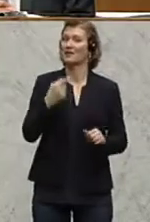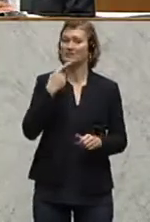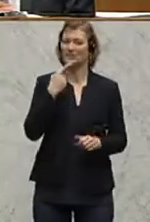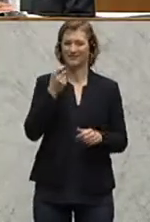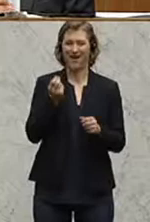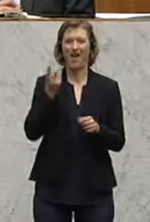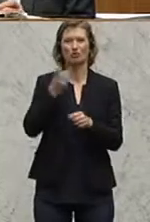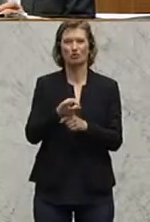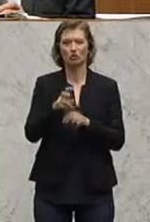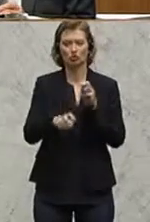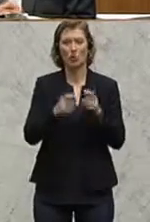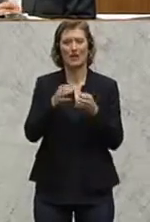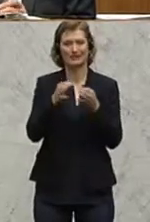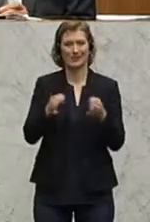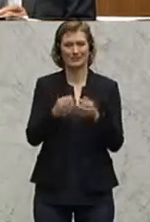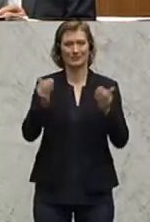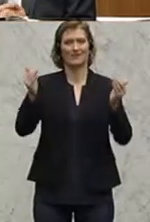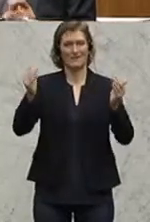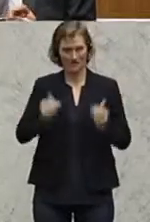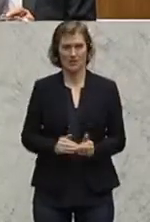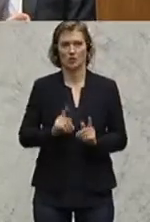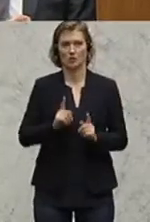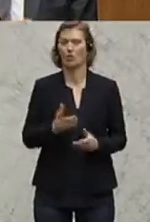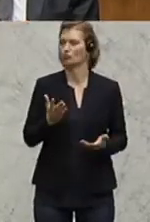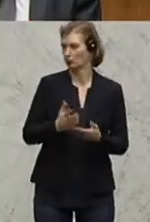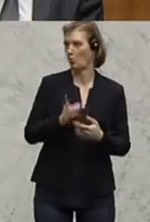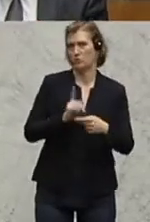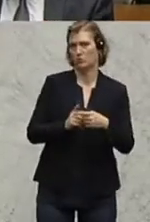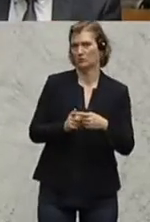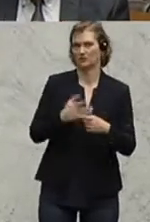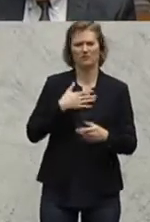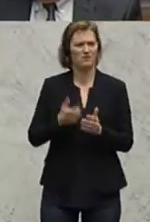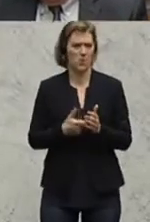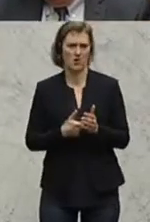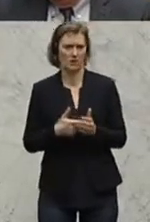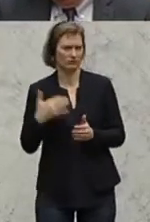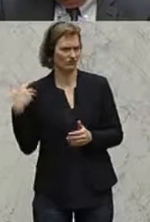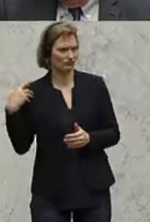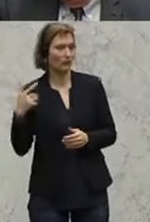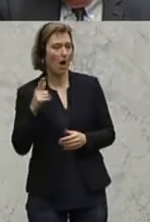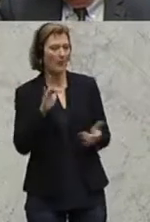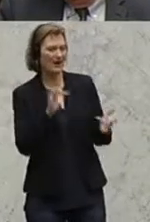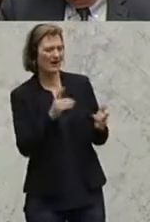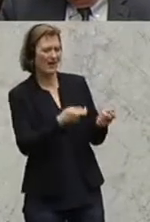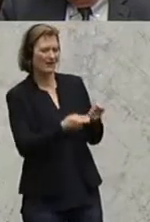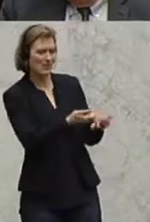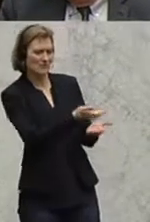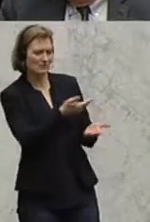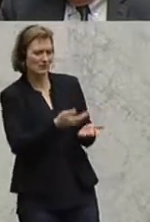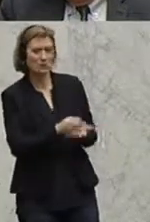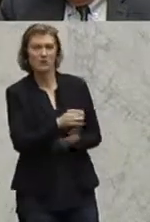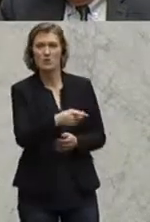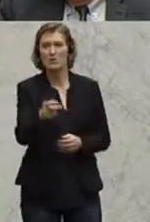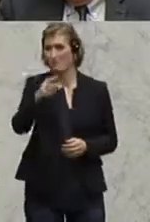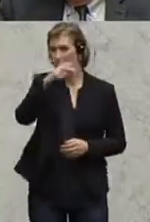Eingangssteuersatz endlich heruntergesetzt wird. Das ist das Positive. Aber was Sie an Gegenfinanzierungsmaßnahmen hier auf den Tisch legen, und das wird dann